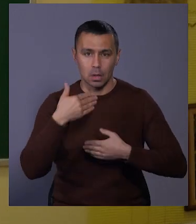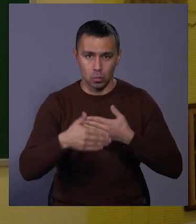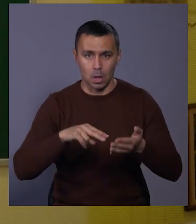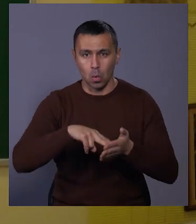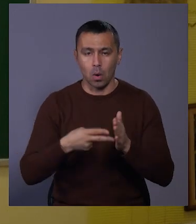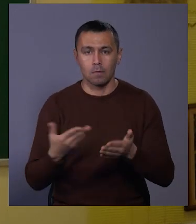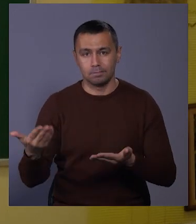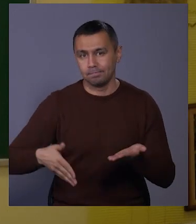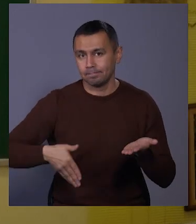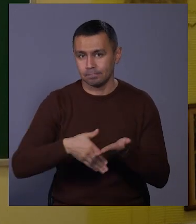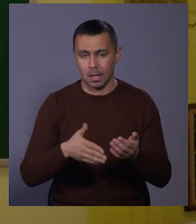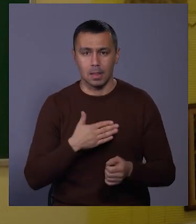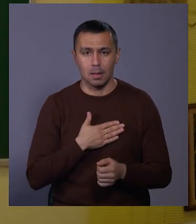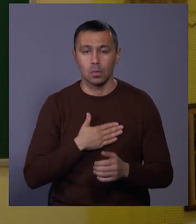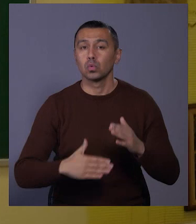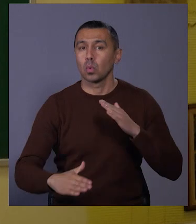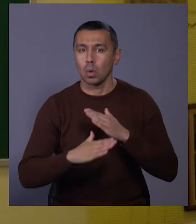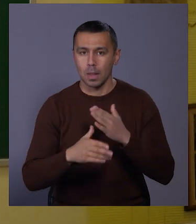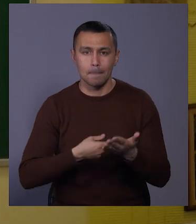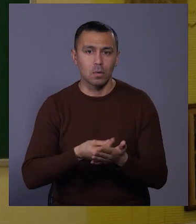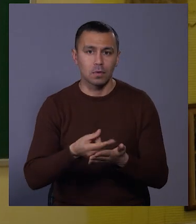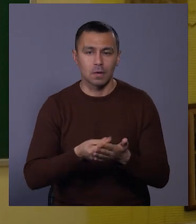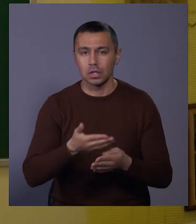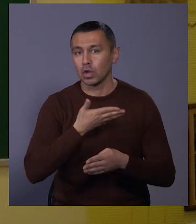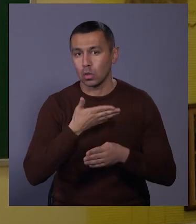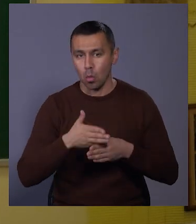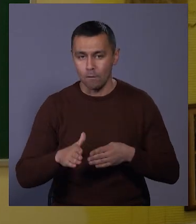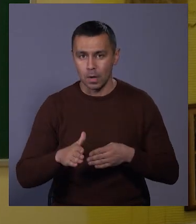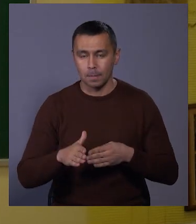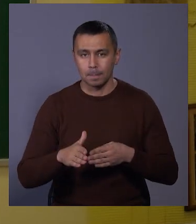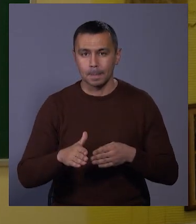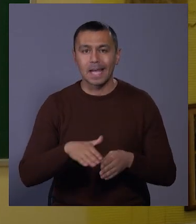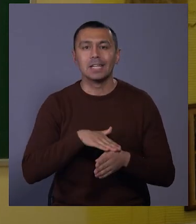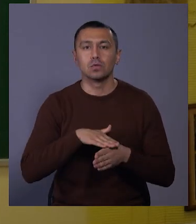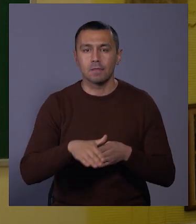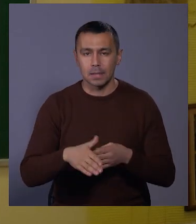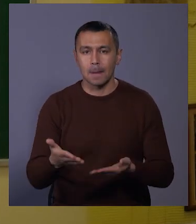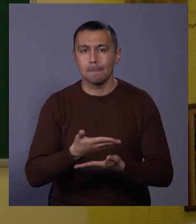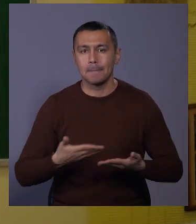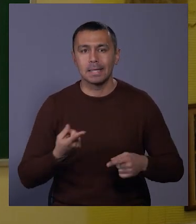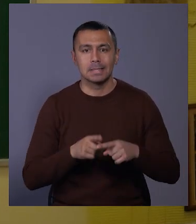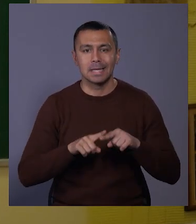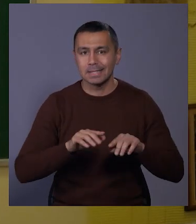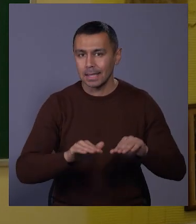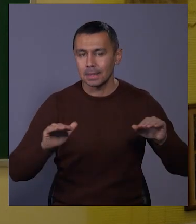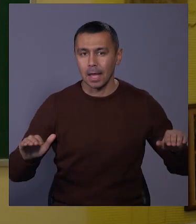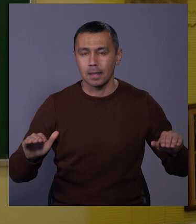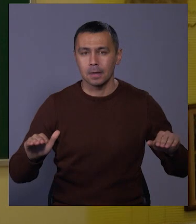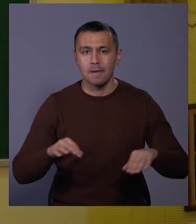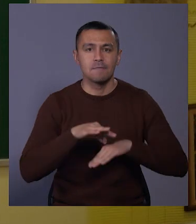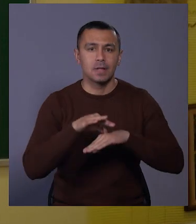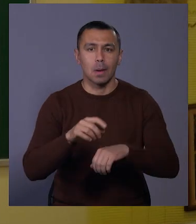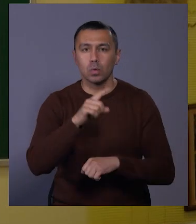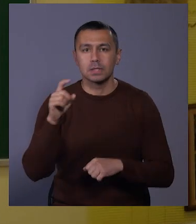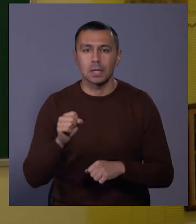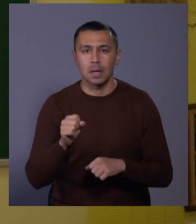крок вони допомогли, профінансували частково реалізувати. Ми цих дітей ведемо